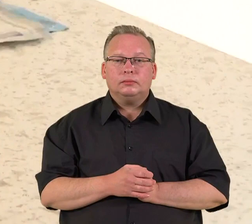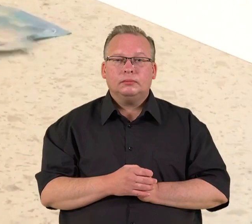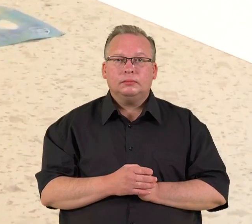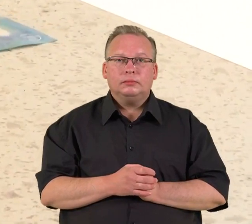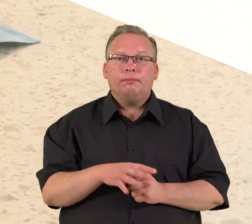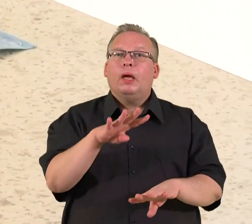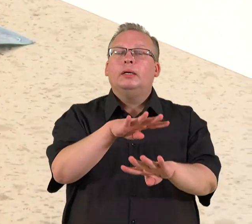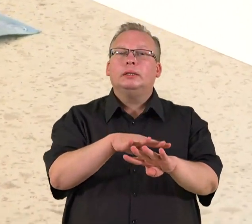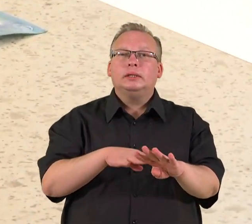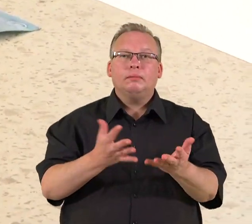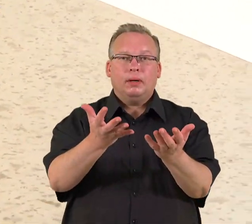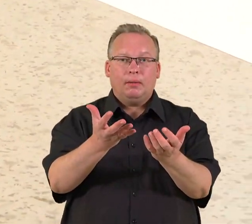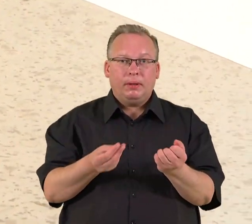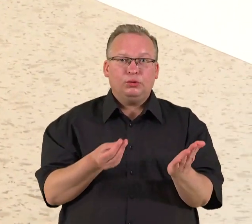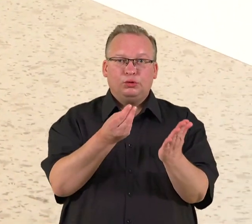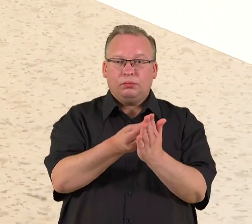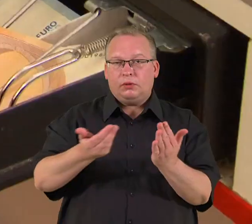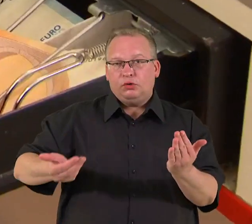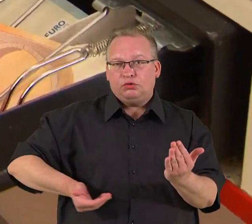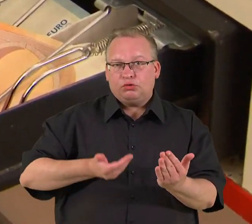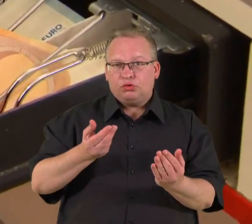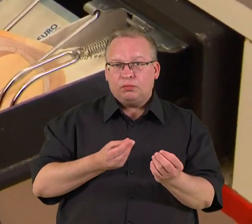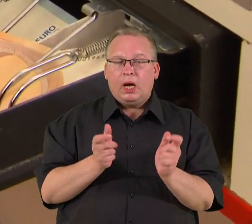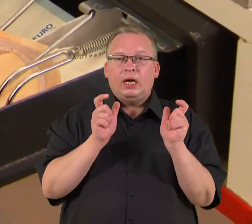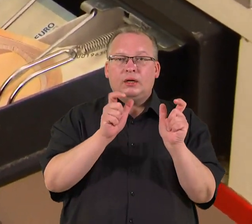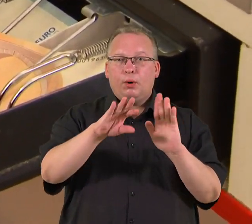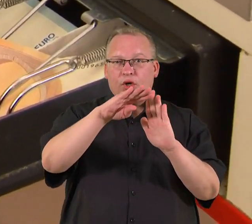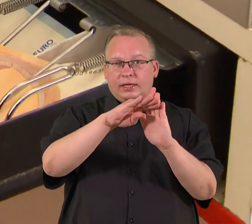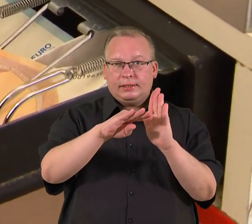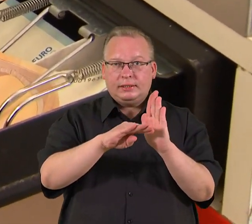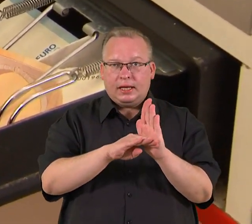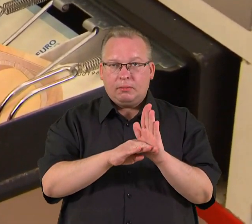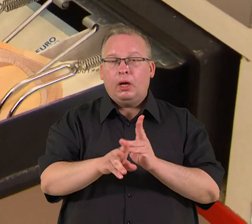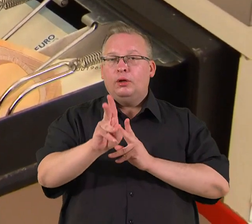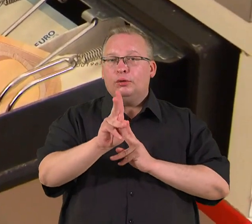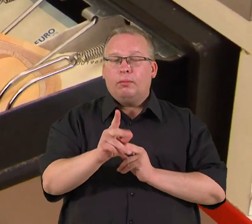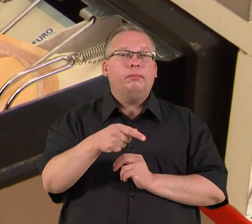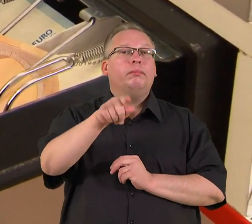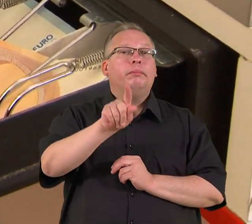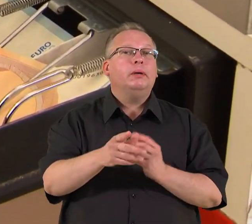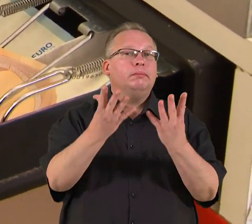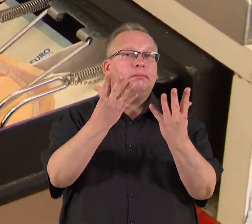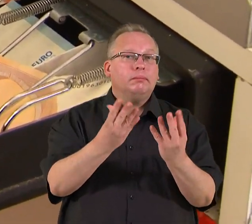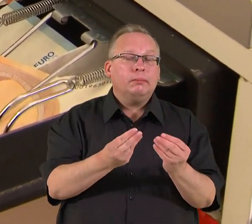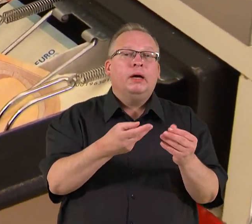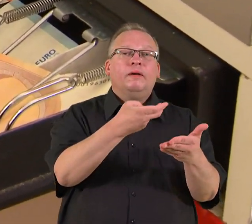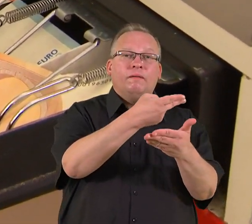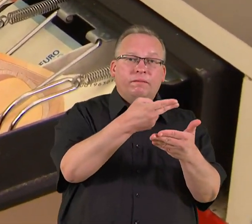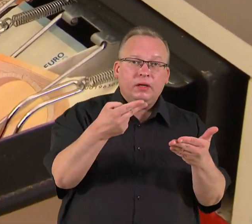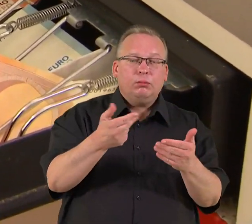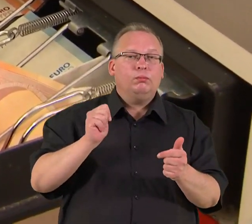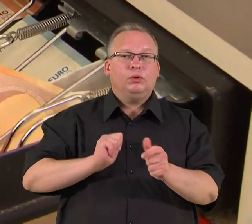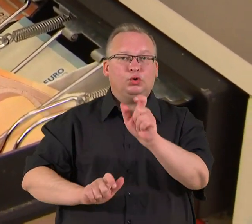Seimas priemė atsiskaitymų grinaisiais pinigais ribojimo įstatymą, todėl nuo lapkričio pirmos dienos tiek įmonėms, tiek